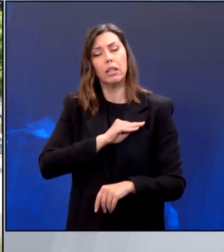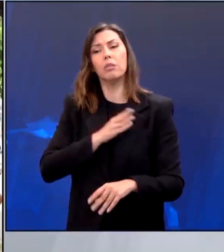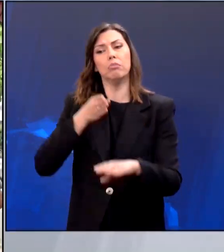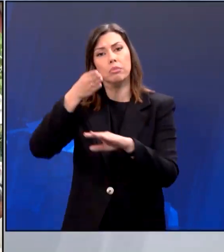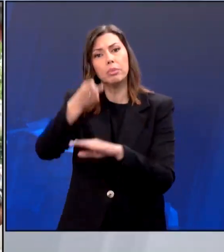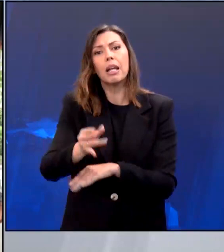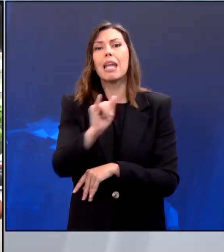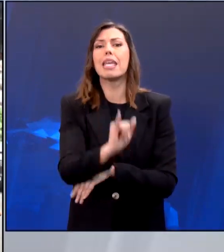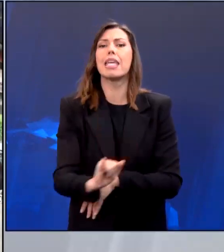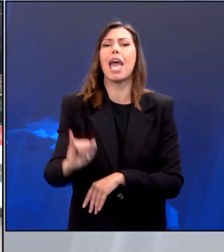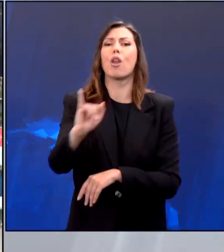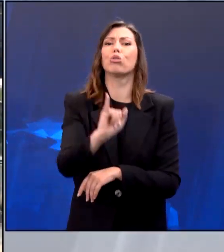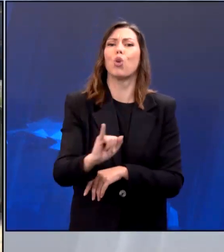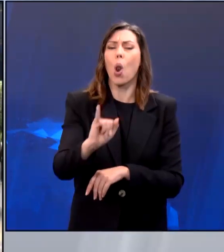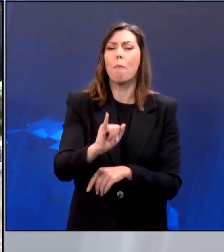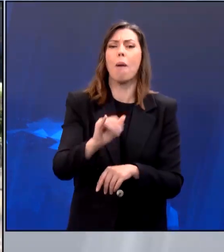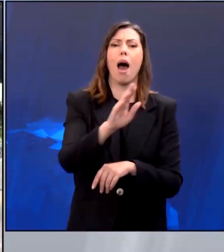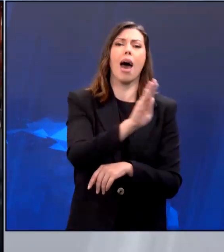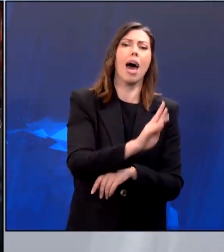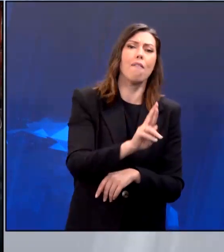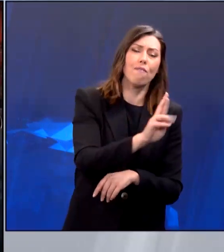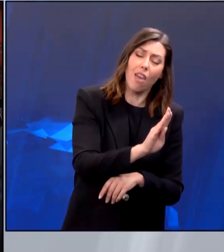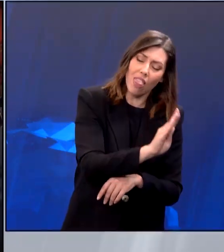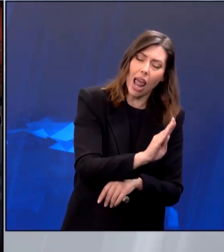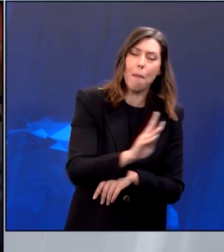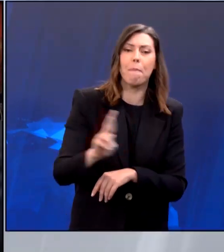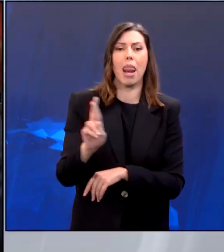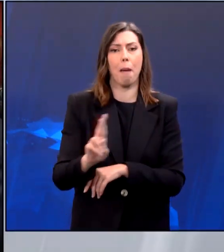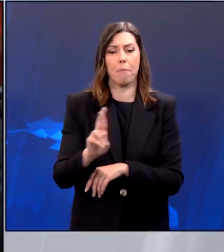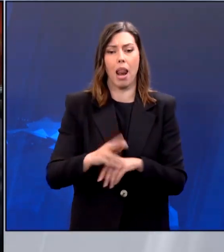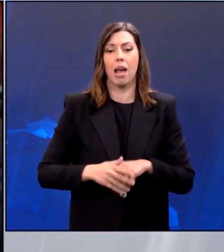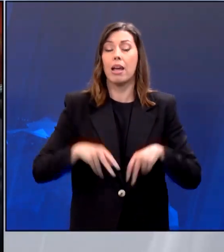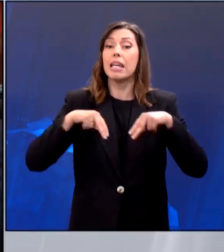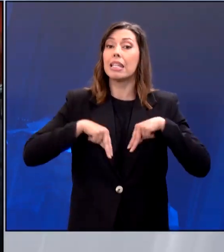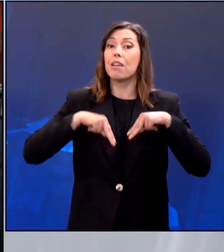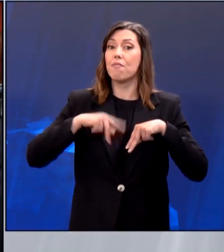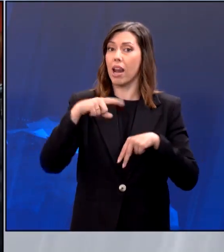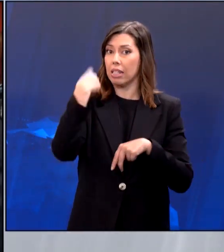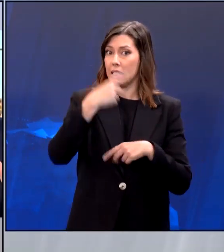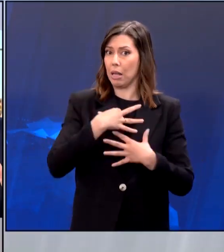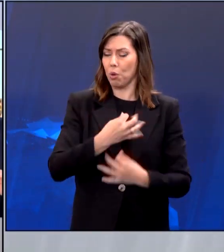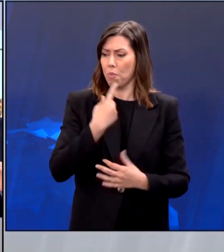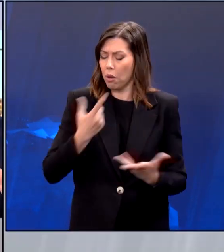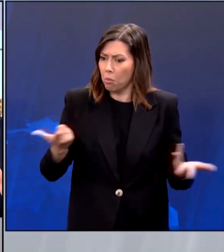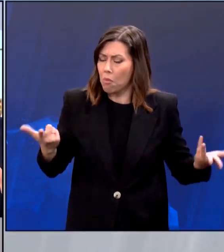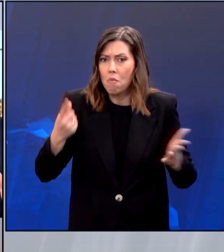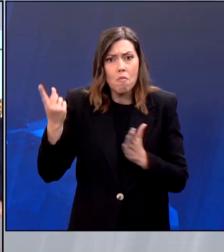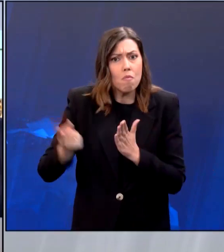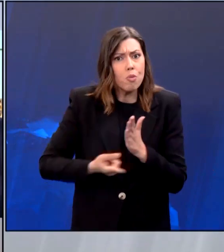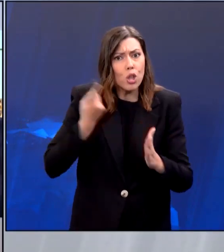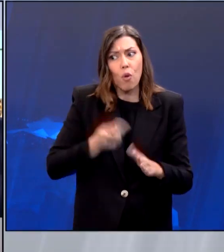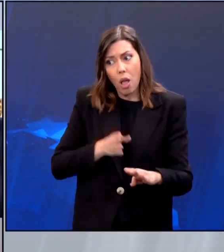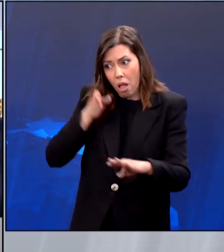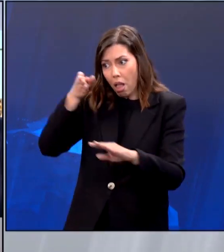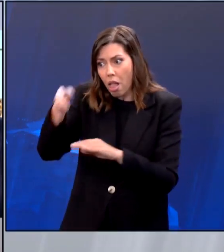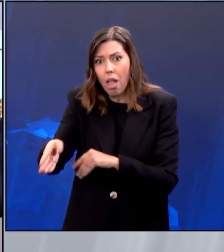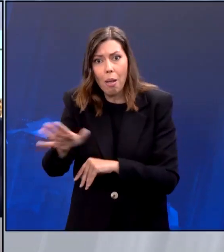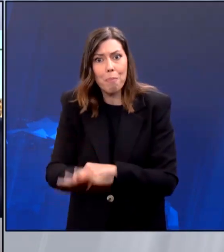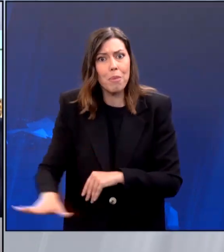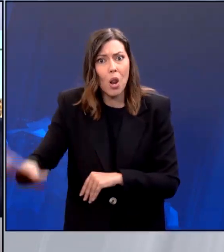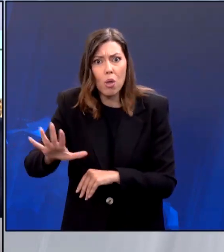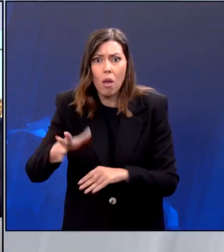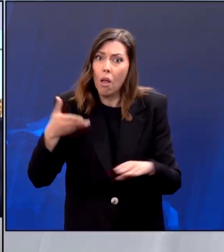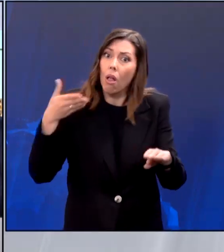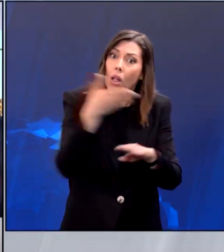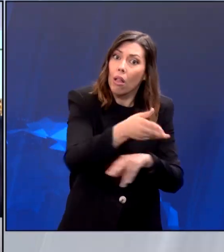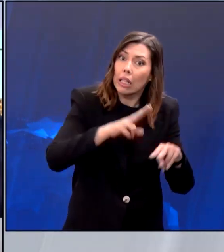διπλωματικής επίσκεψης στην ευρύτερη περιοχή που να μην περιλαμβάνει και επίσκεψη στο Ισραήλ, τόνισε ο κυβερνητικός εκπρόσωπος. Μπορεί να είναι ευχάριστος κάποιος ο